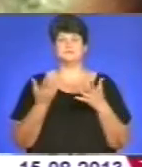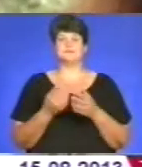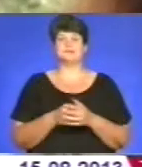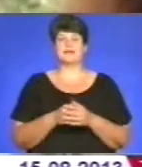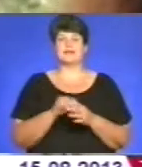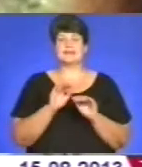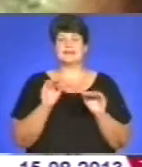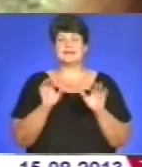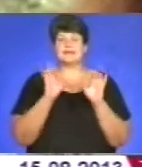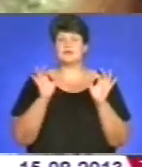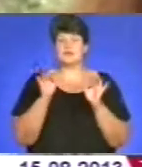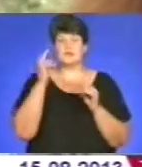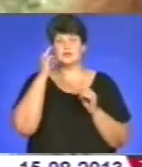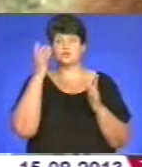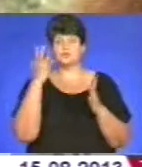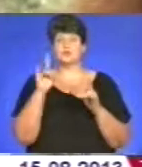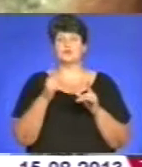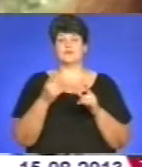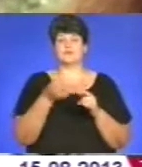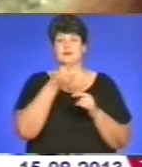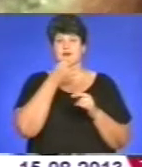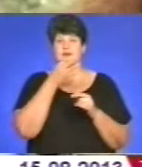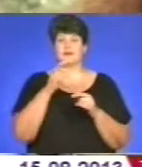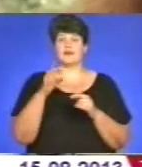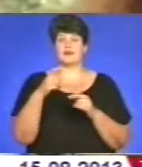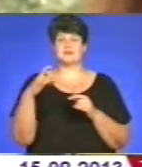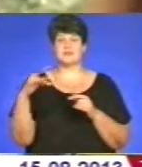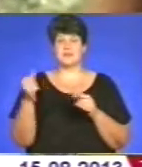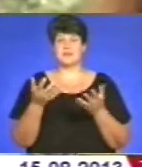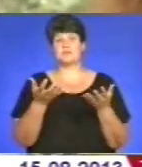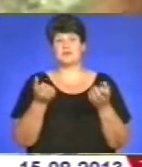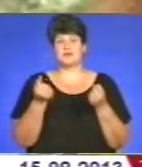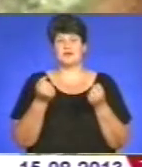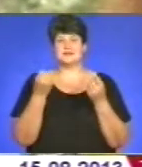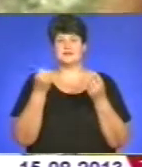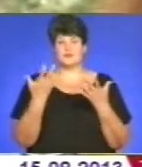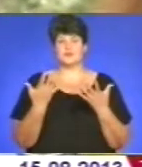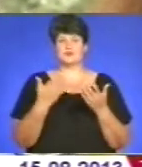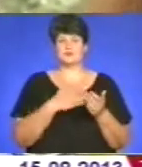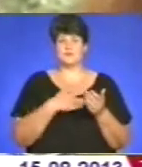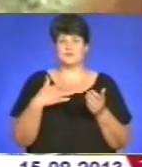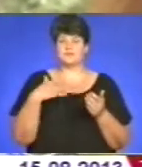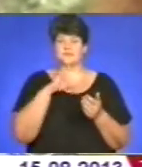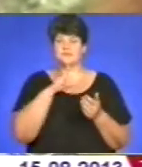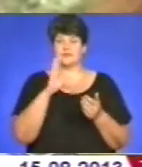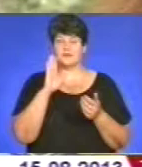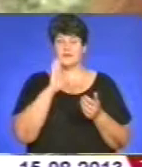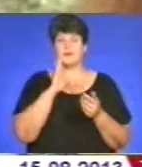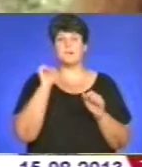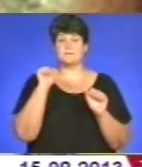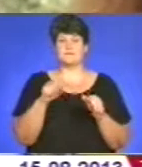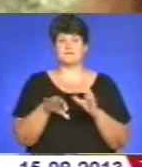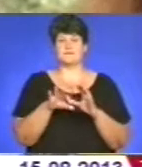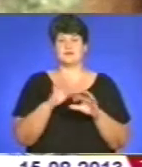які, можливо, ніколи не задумувалися над тим, чому вони такі ревні християни і приймали це просто з молоком матері, задумалися, що вибір міг бути і